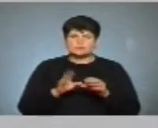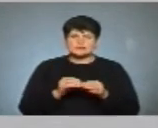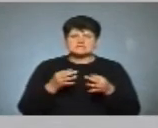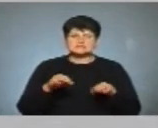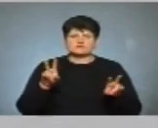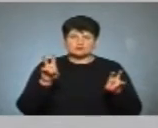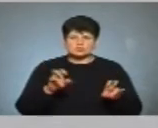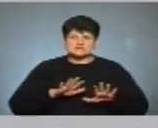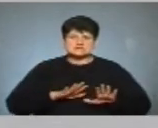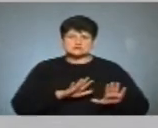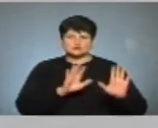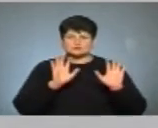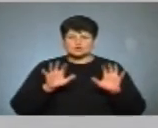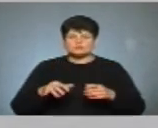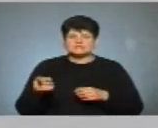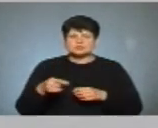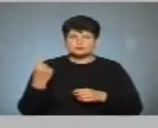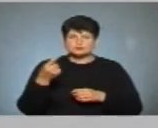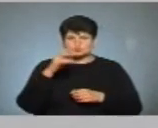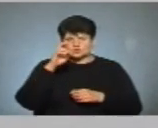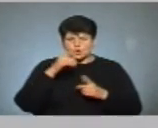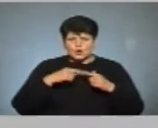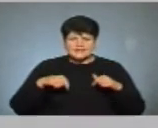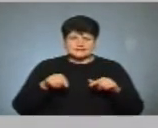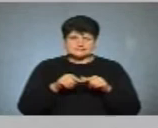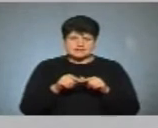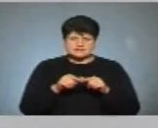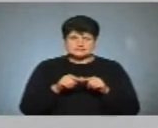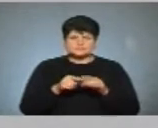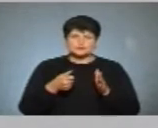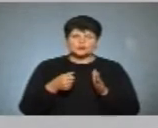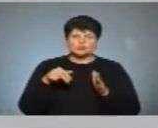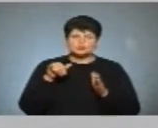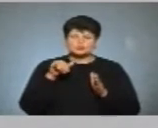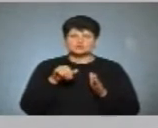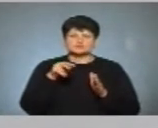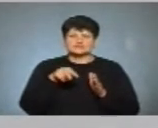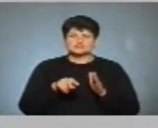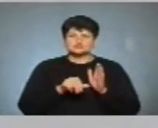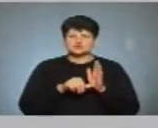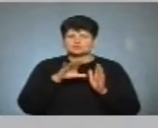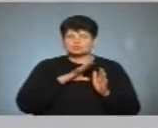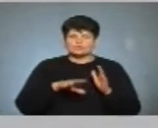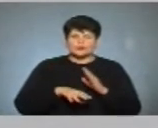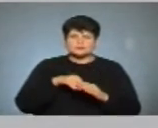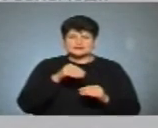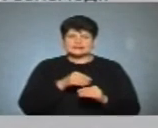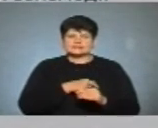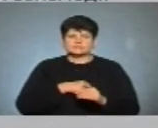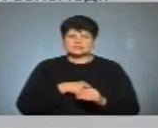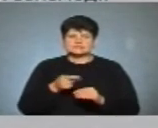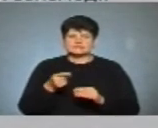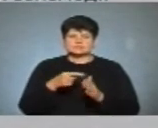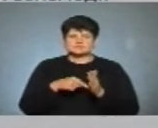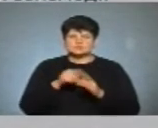заступник голови Тернопільської обласної організації. У 2006-му був обраний депутатом Тернопільської міської ради